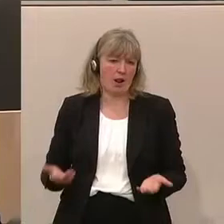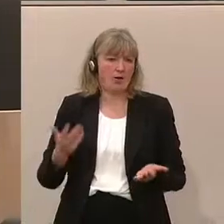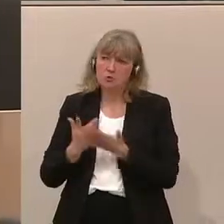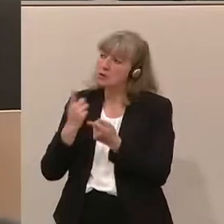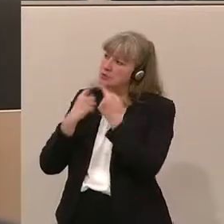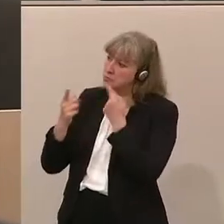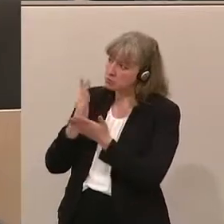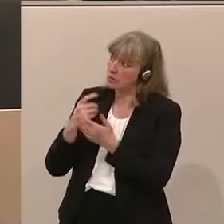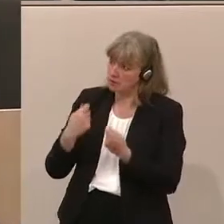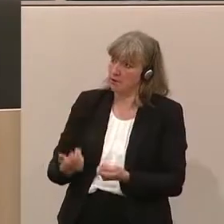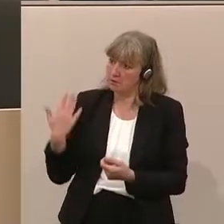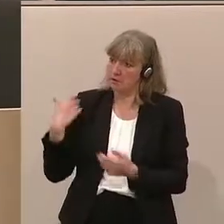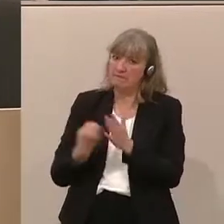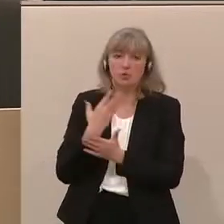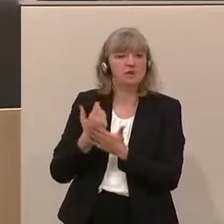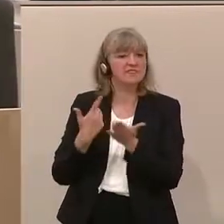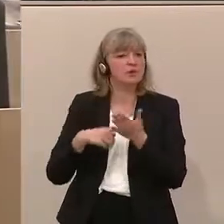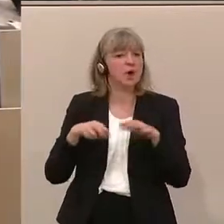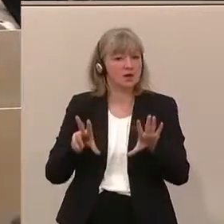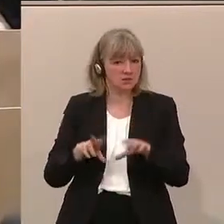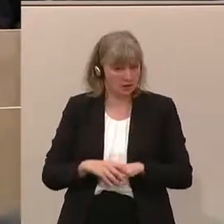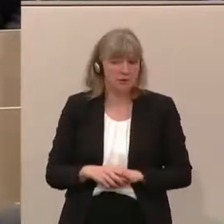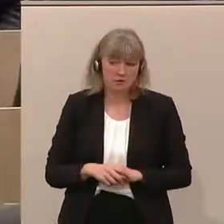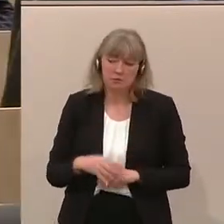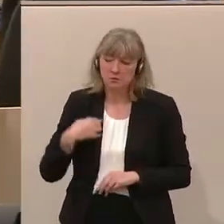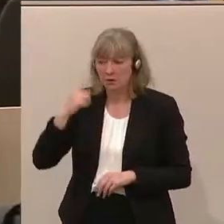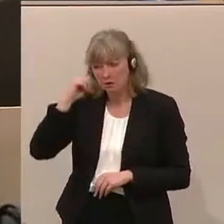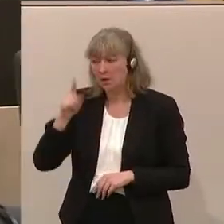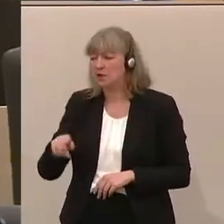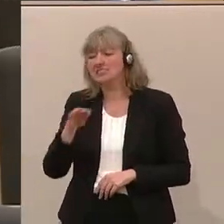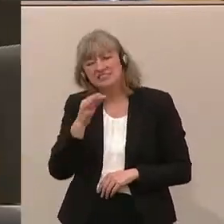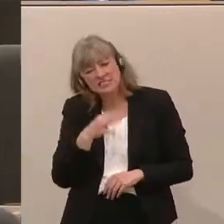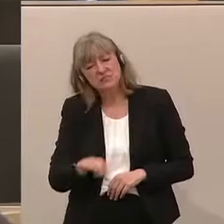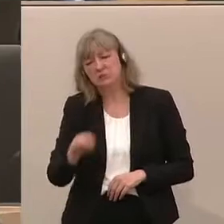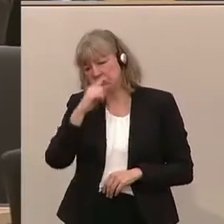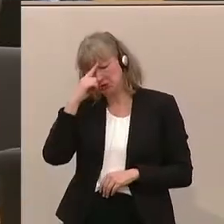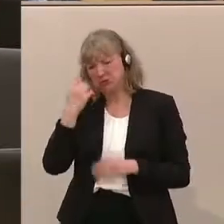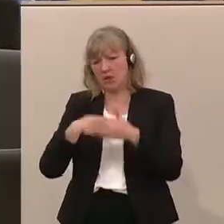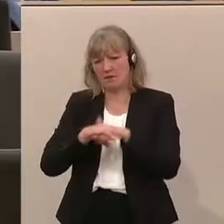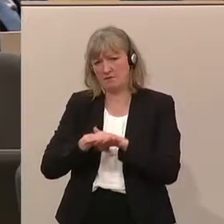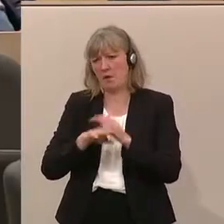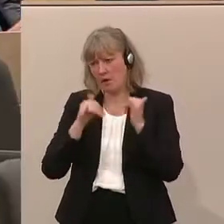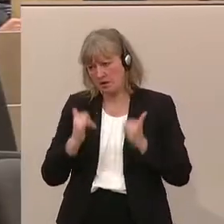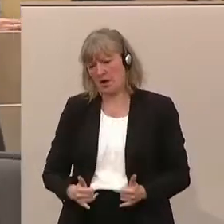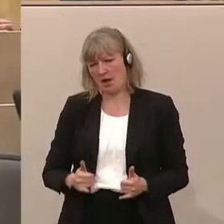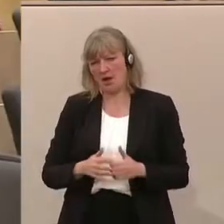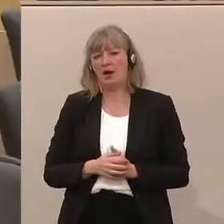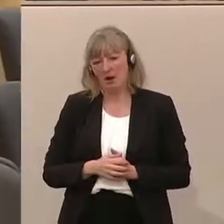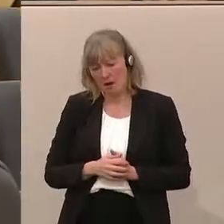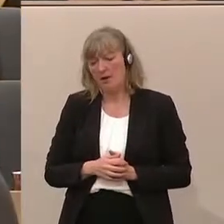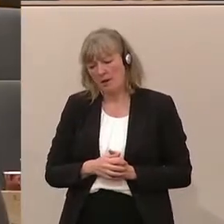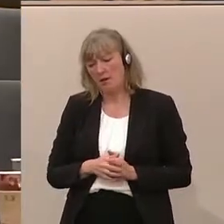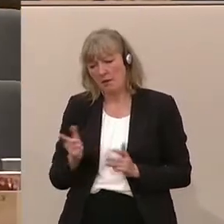schon Gespräche im Frühjahr 2018 gegeben. Und ich denke, es ist ein sehr, sehr sinnvoller Akt, den wir hier heute, oder